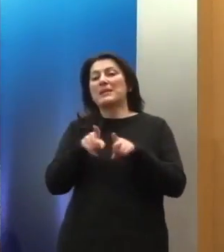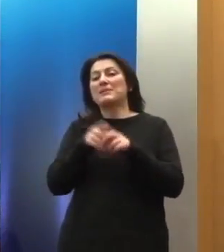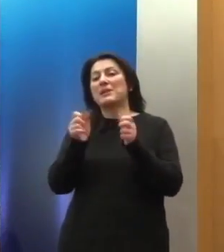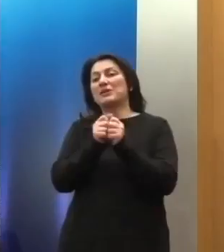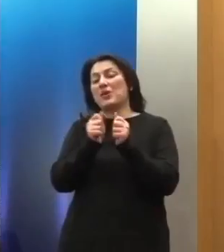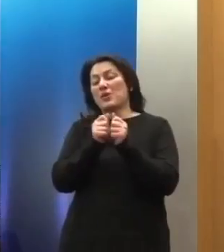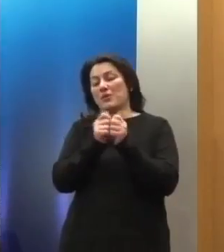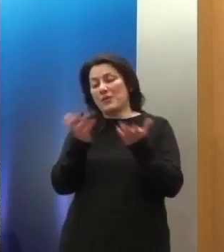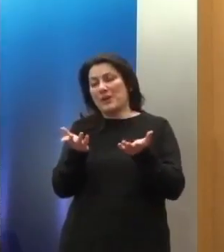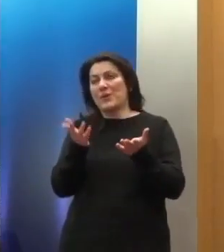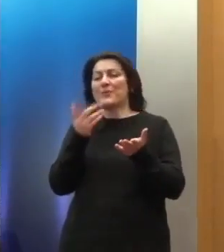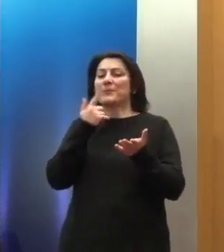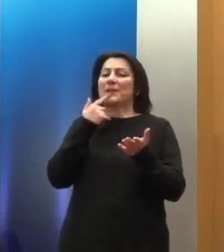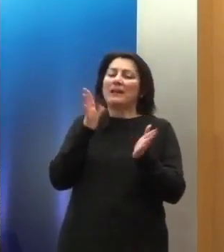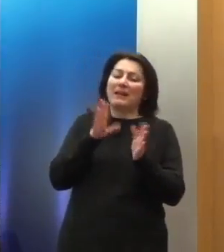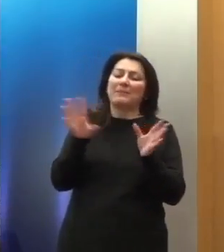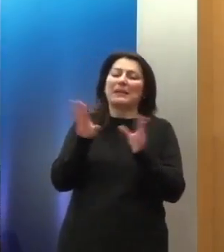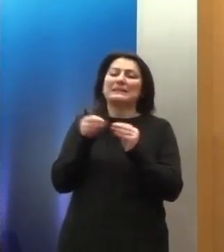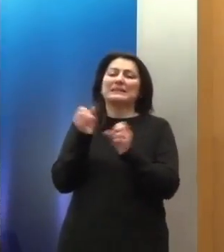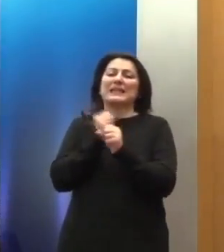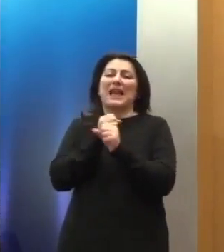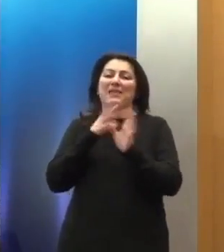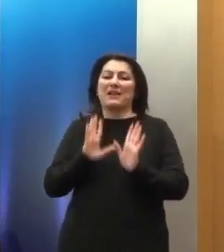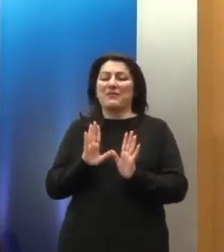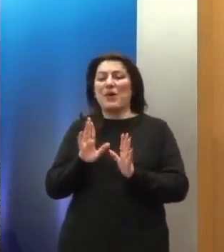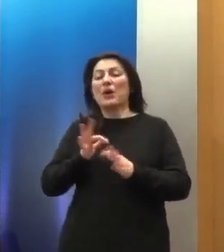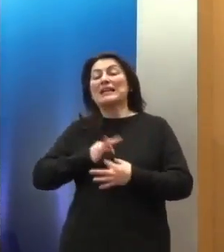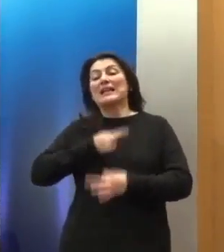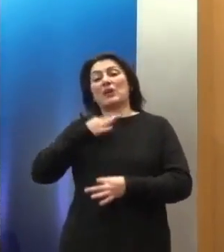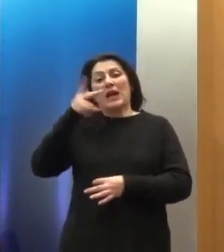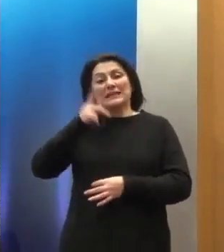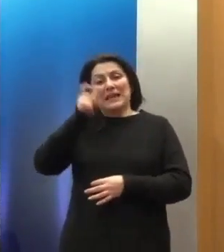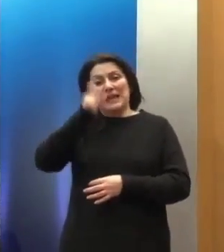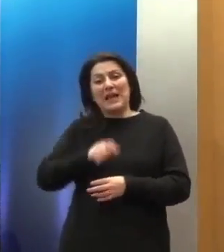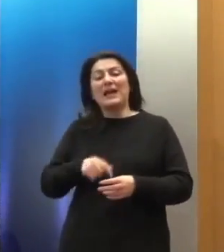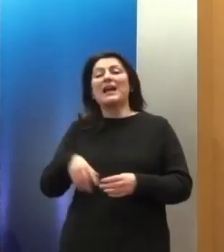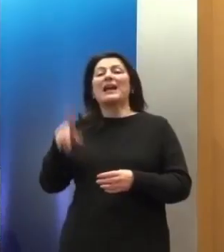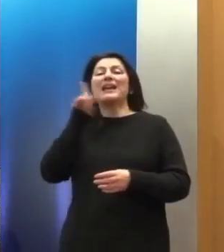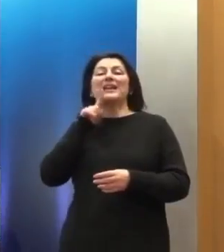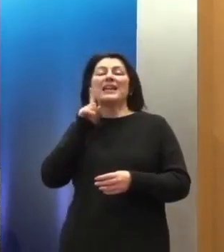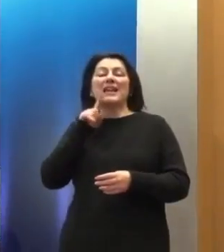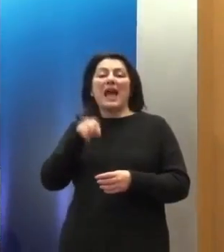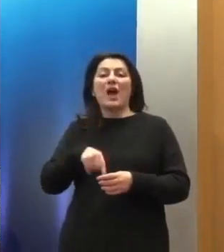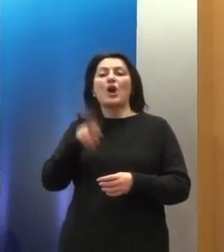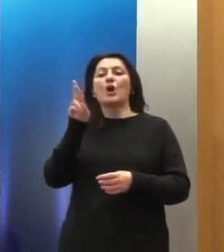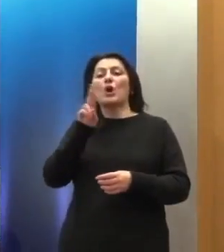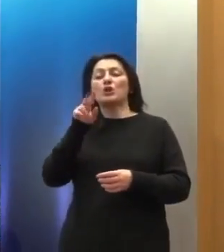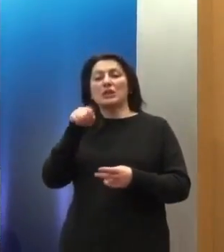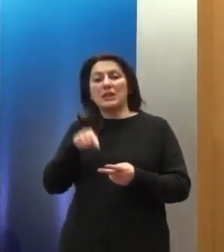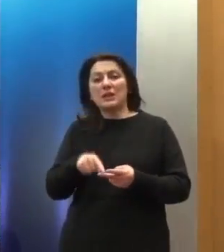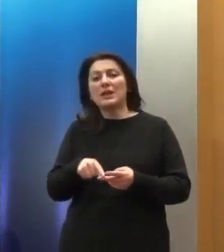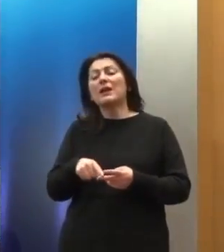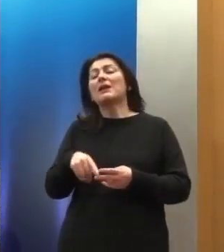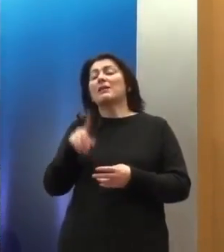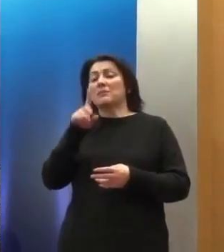κύριο Καστανά, συνάδελφο, δεν τον γνωρίζω καθόλου, κύριο Καστανά, την κυρία Ρωσίδη και μία πράγματι εντυπωσιακή